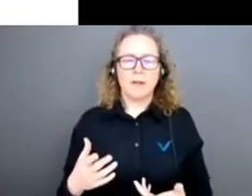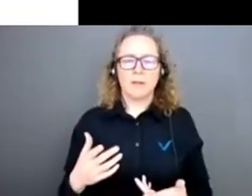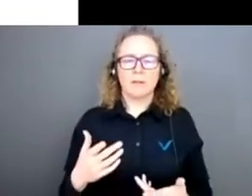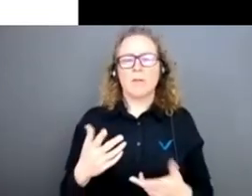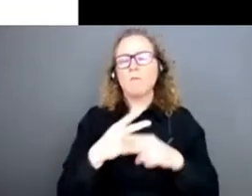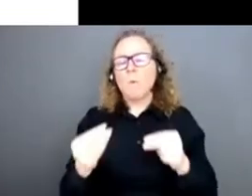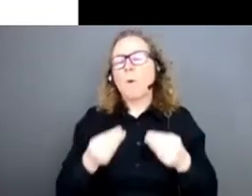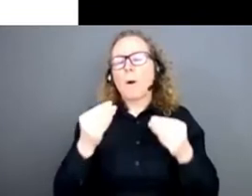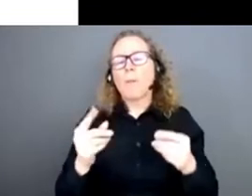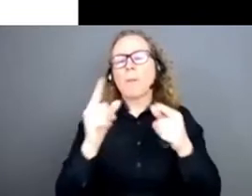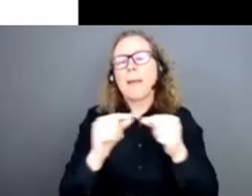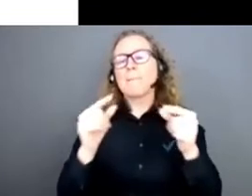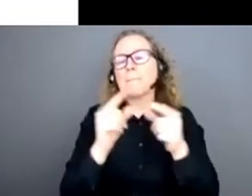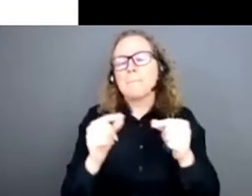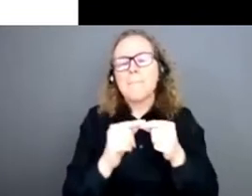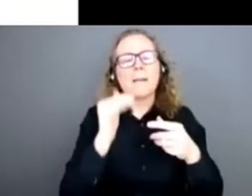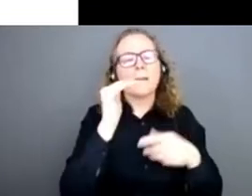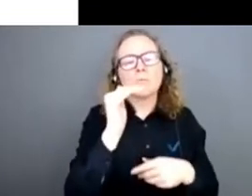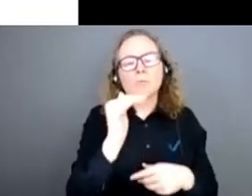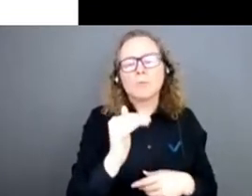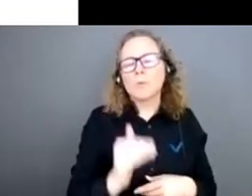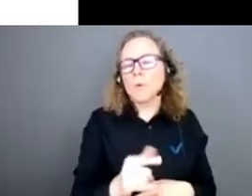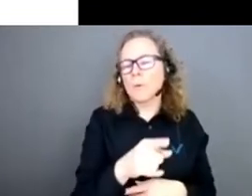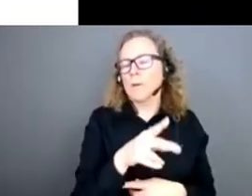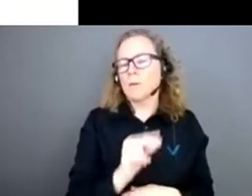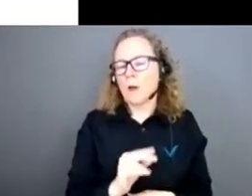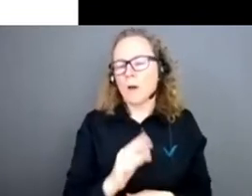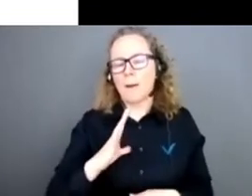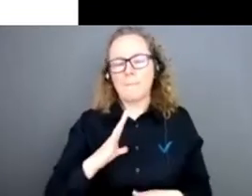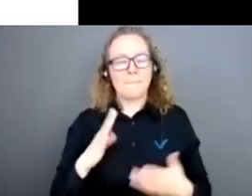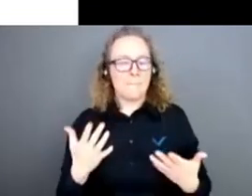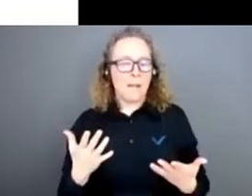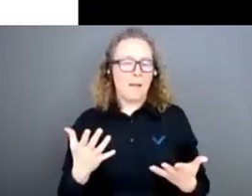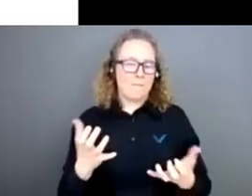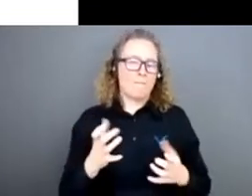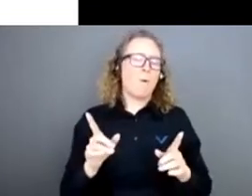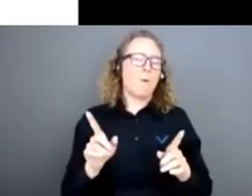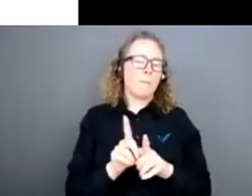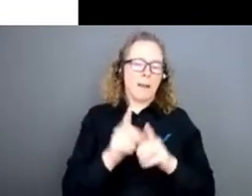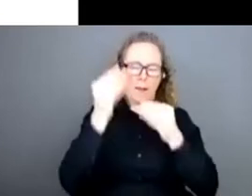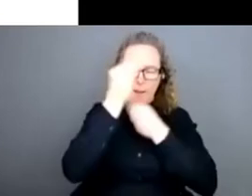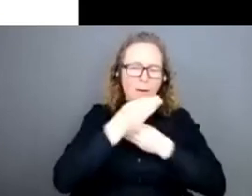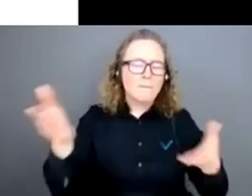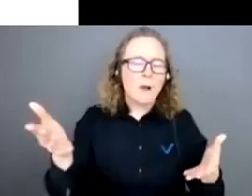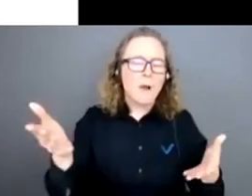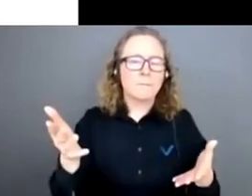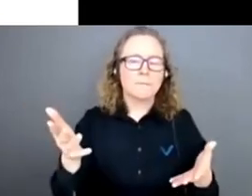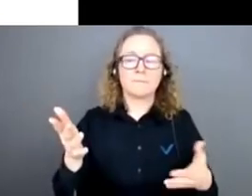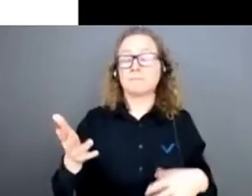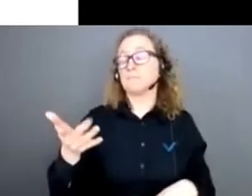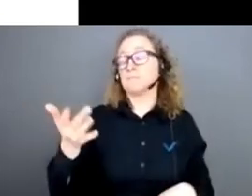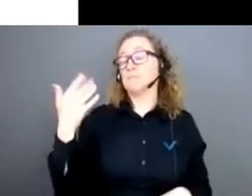détail de chacun des items qui s'affichent, mais peut-être qu'on peut dire quand même au moins que le fameux discours